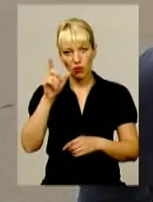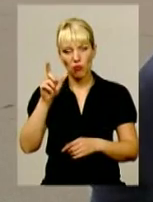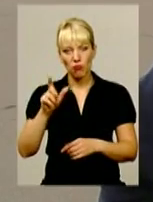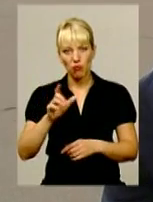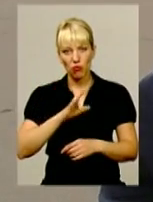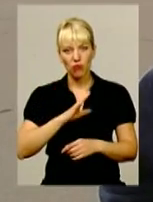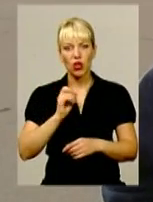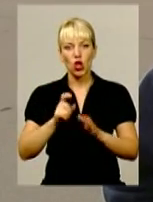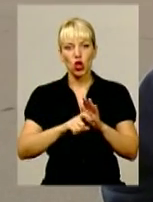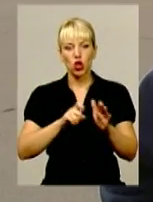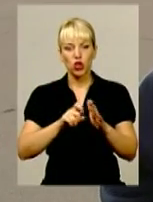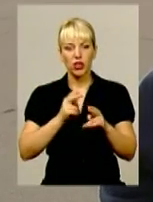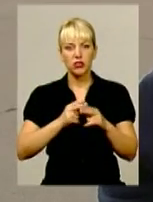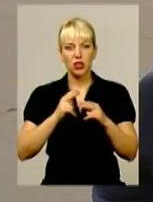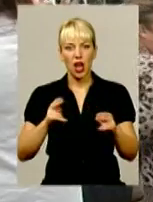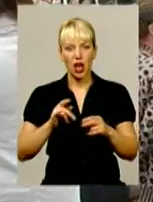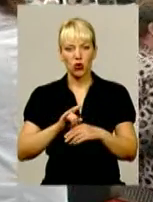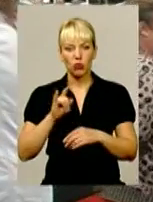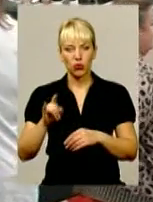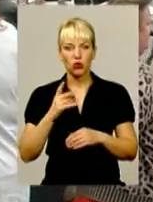аеропорту два рази. Останній хто вийшов з нього.